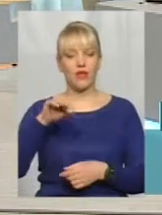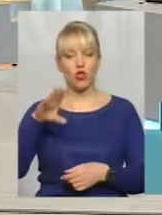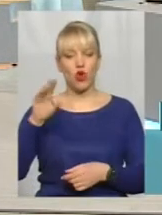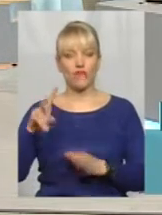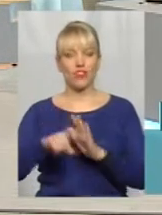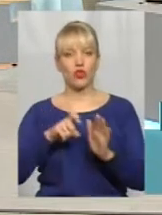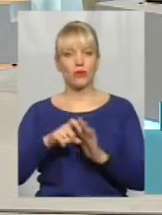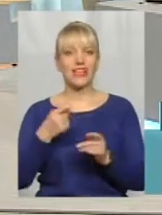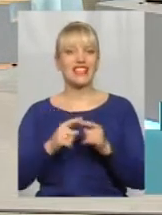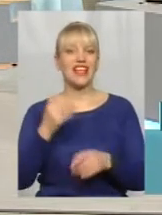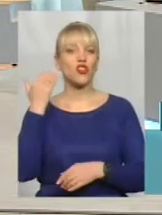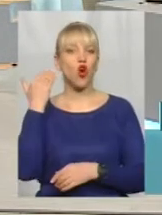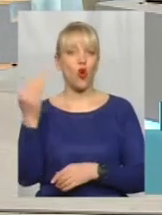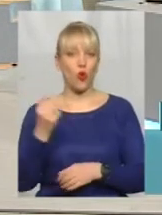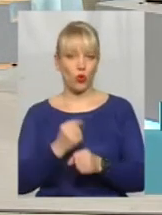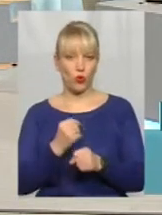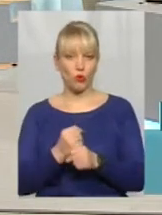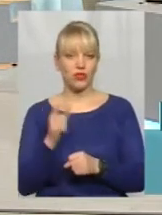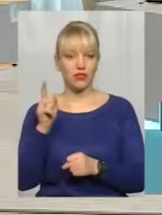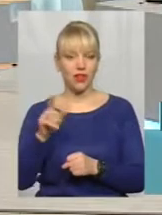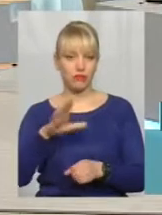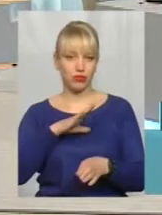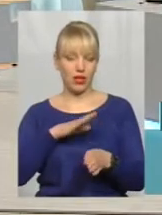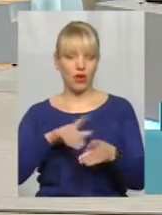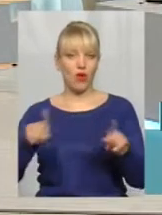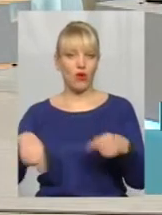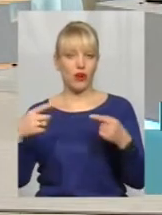Це його робота, там організовувалися партії регіони.